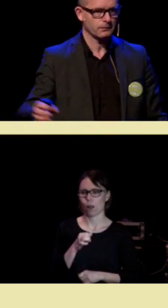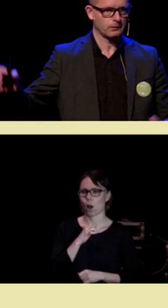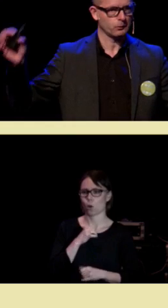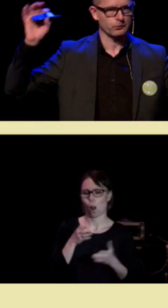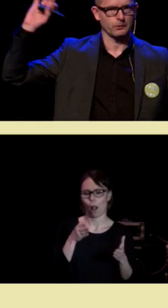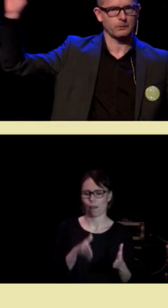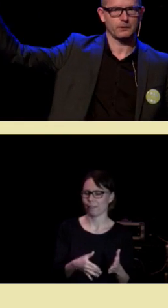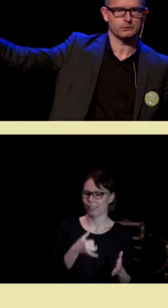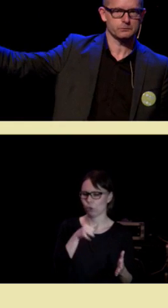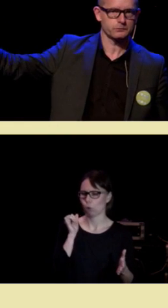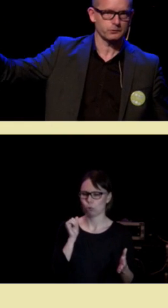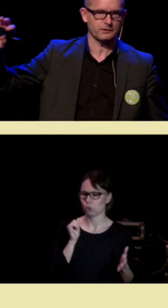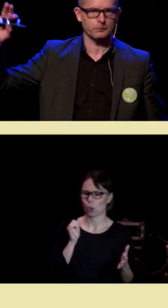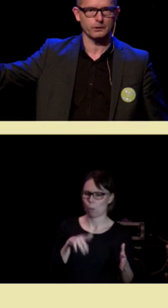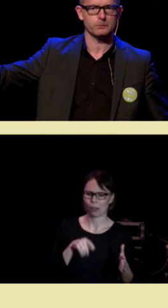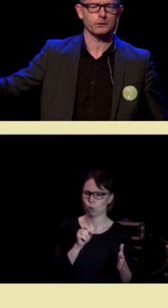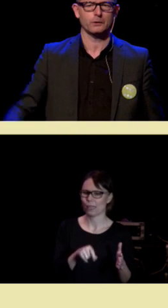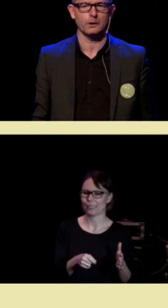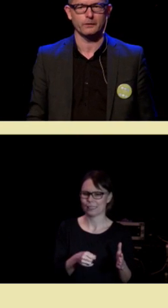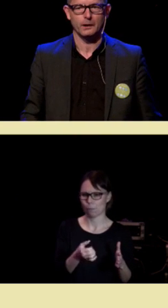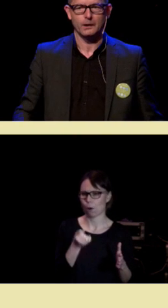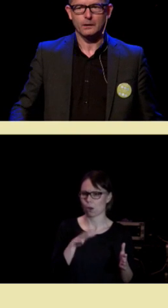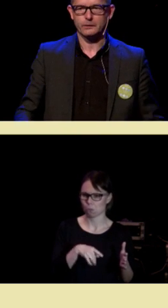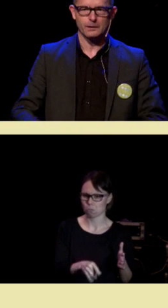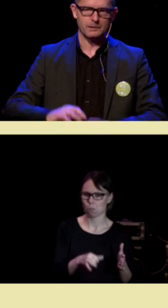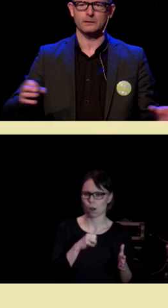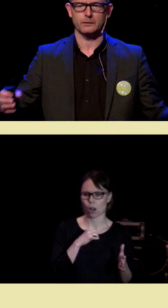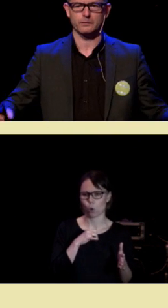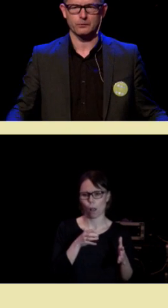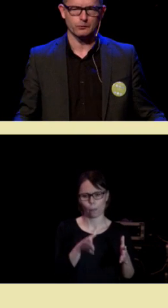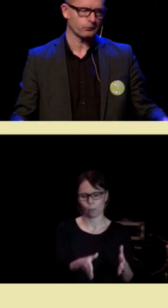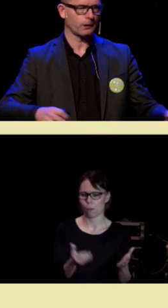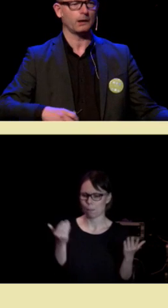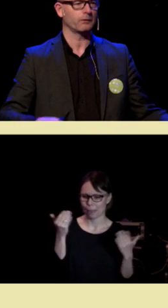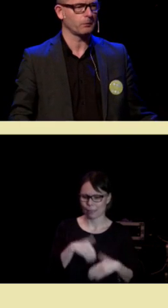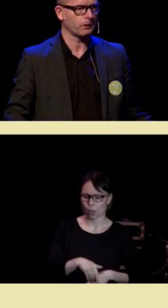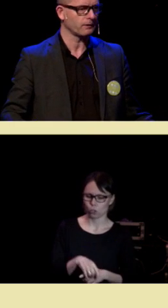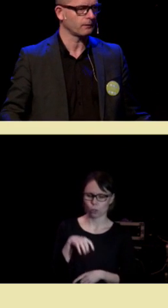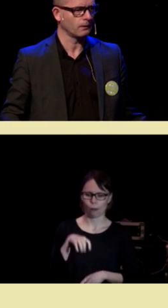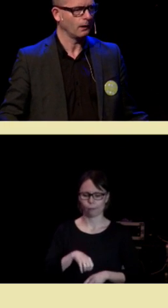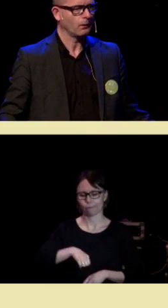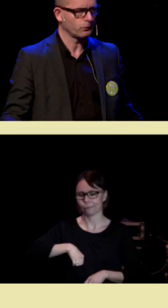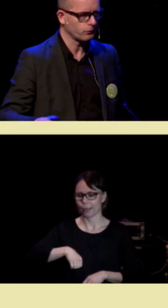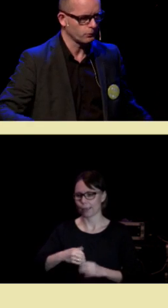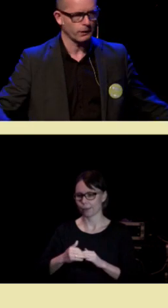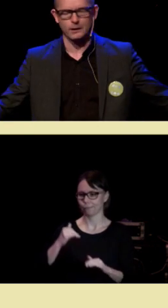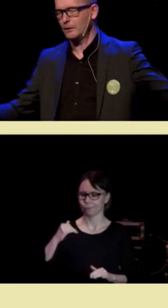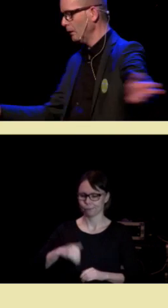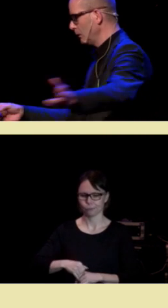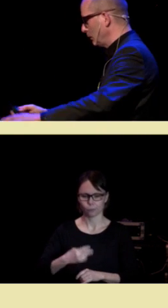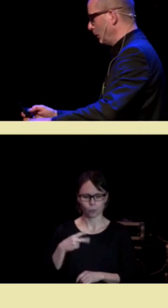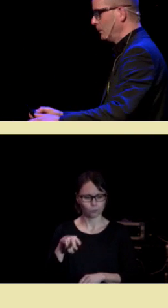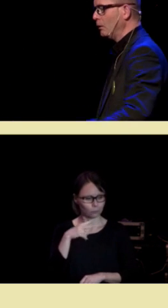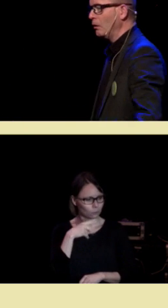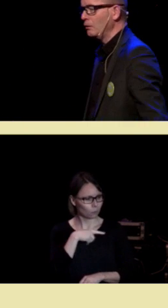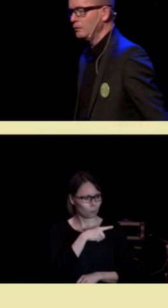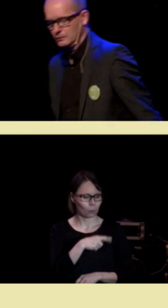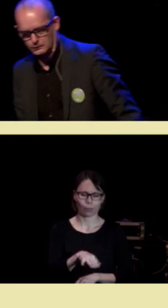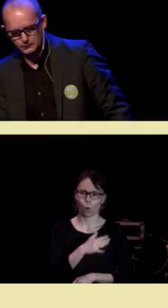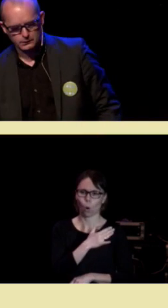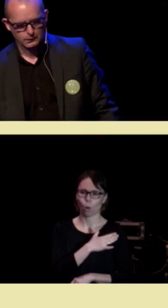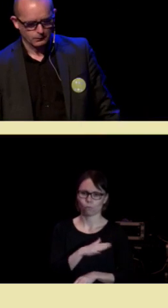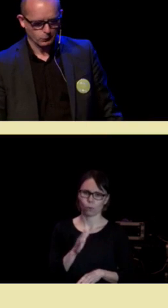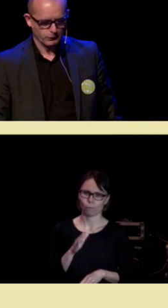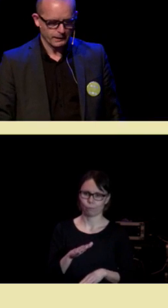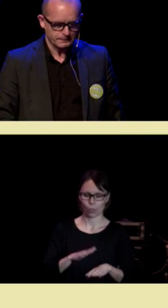en av disse grusomme turistbarene på Karl Johan, og det er midnatt, og du står og henger ved bardisken, og du snur deg, og det kommer en hånd